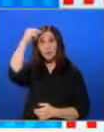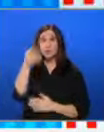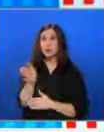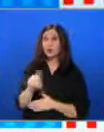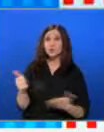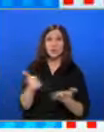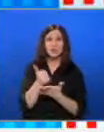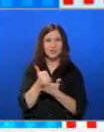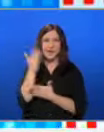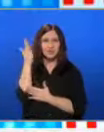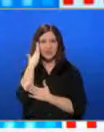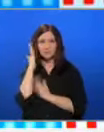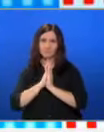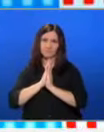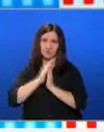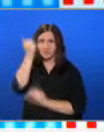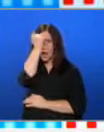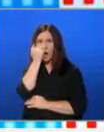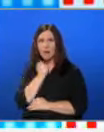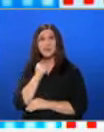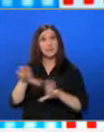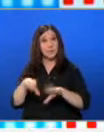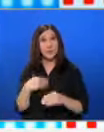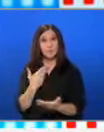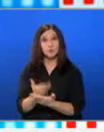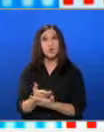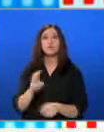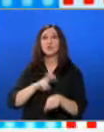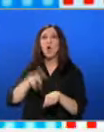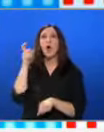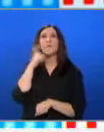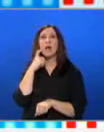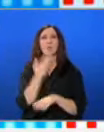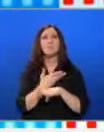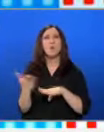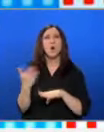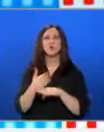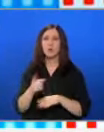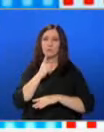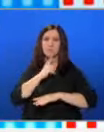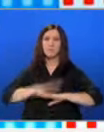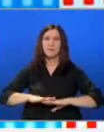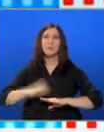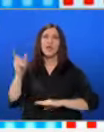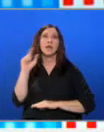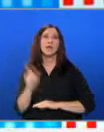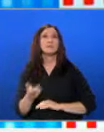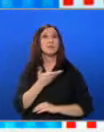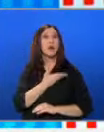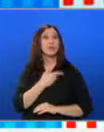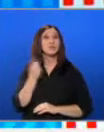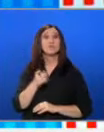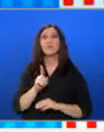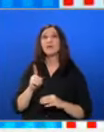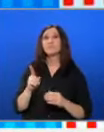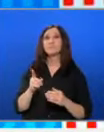България и още 16 страни призоваха Хамас да приема предложението на Джо Байден за постоянно примирие в явицата Газа. Това